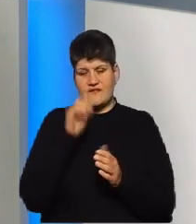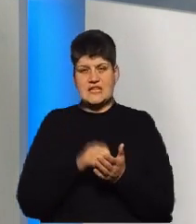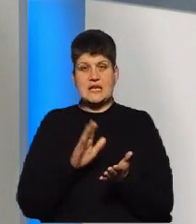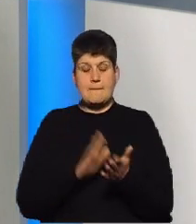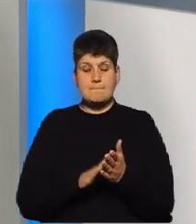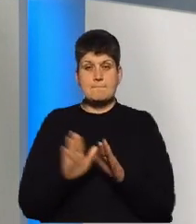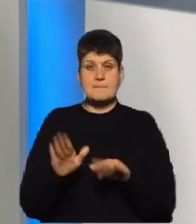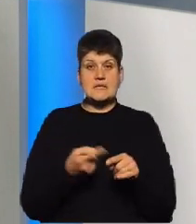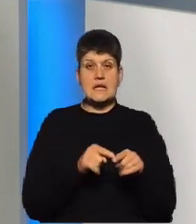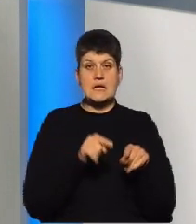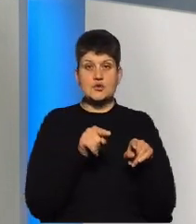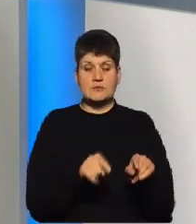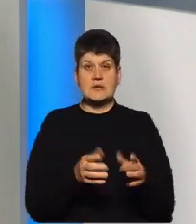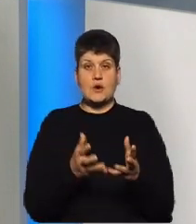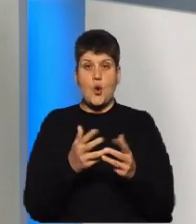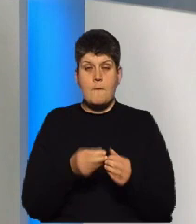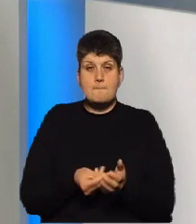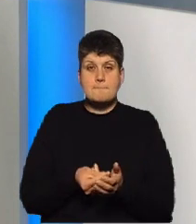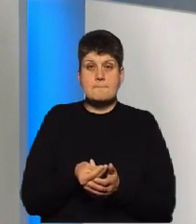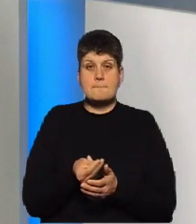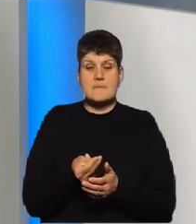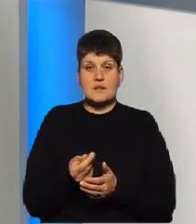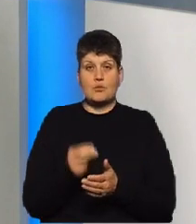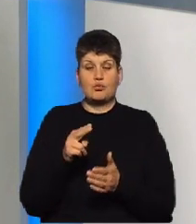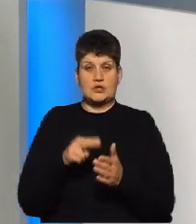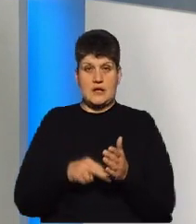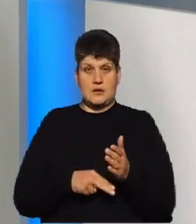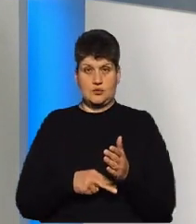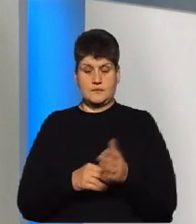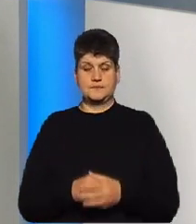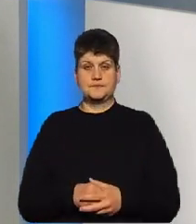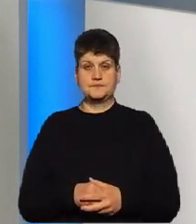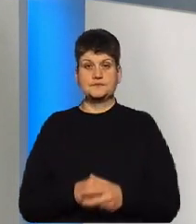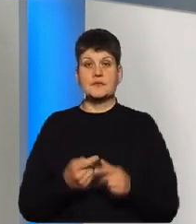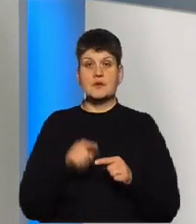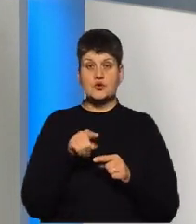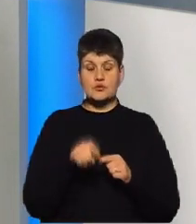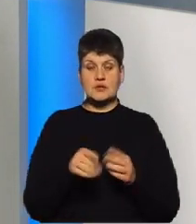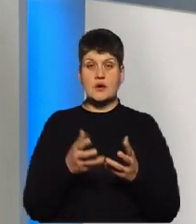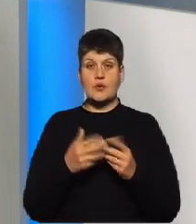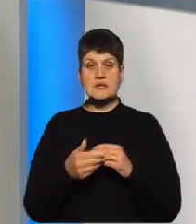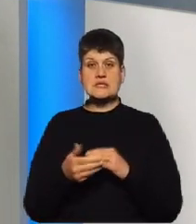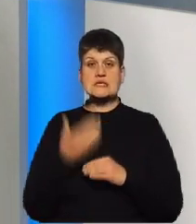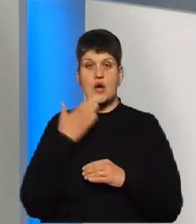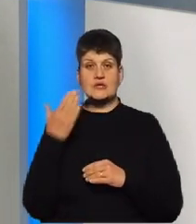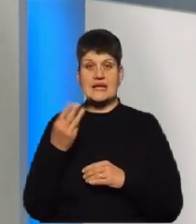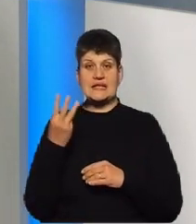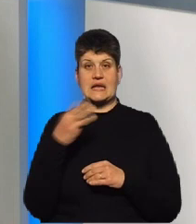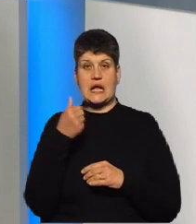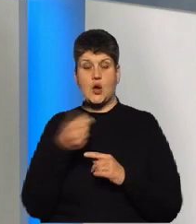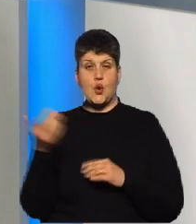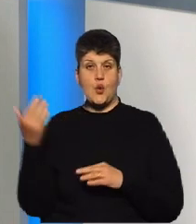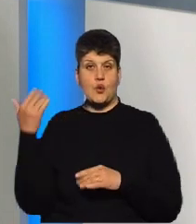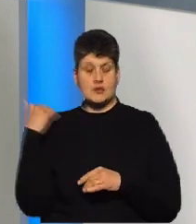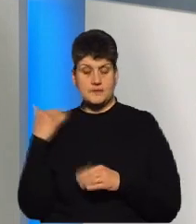цього ми нараховуємо платнику податок на нерухоме майно. При цьому ми нараховуємо податок за останніх три роки. Тобто діє